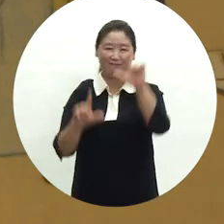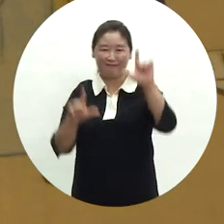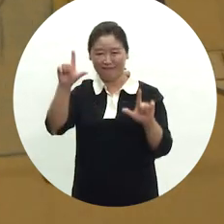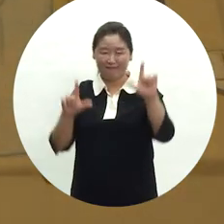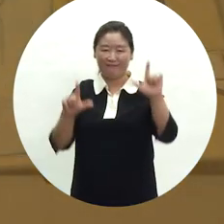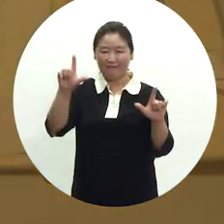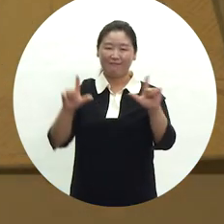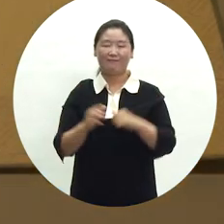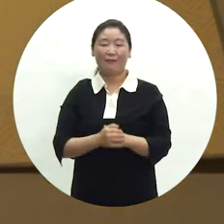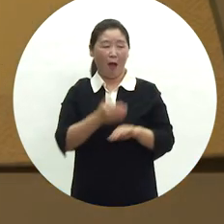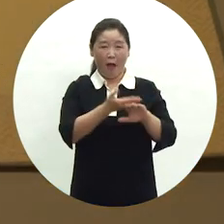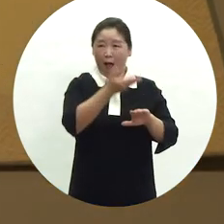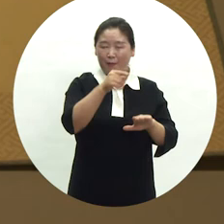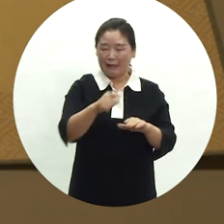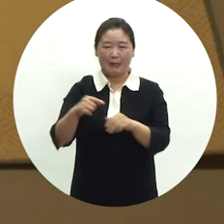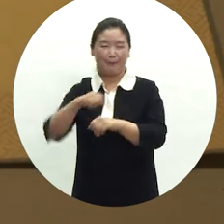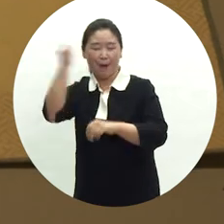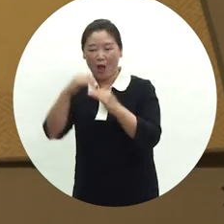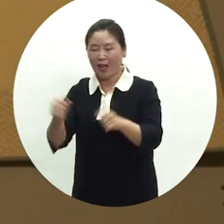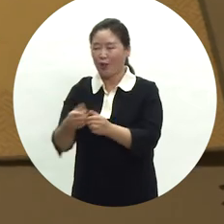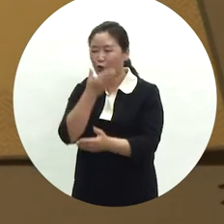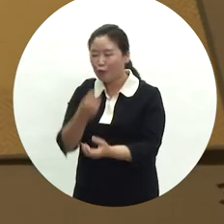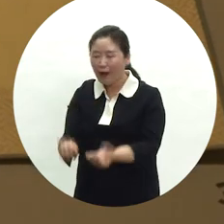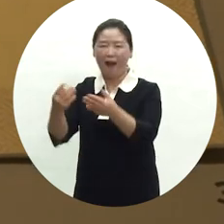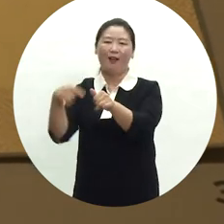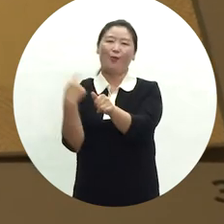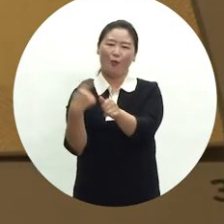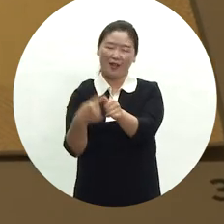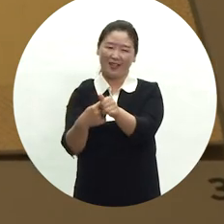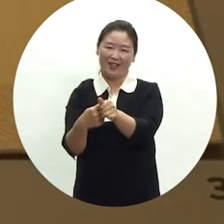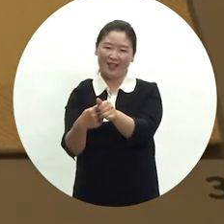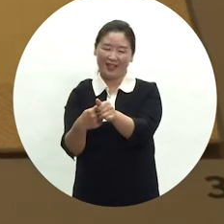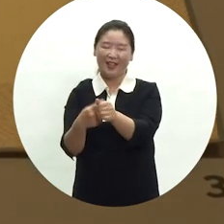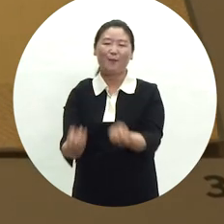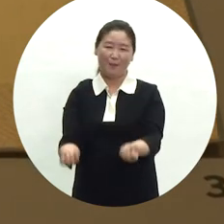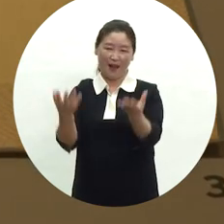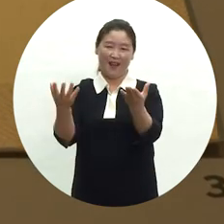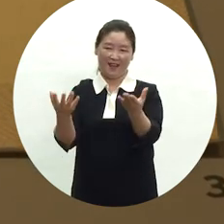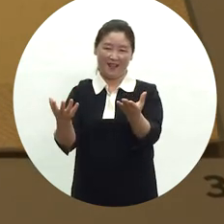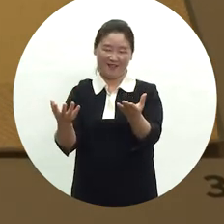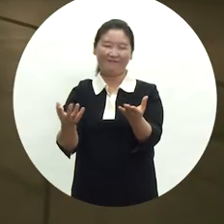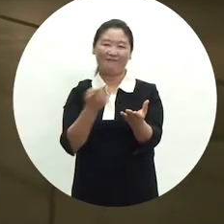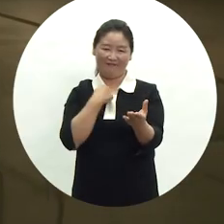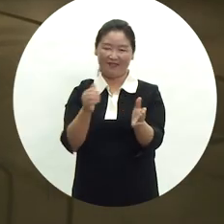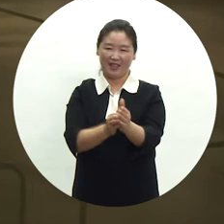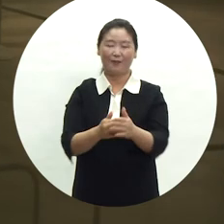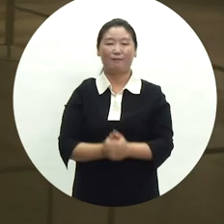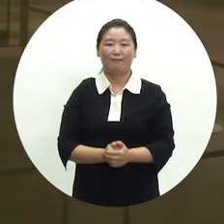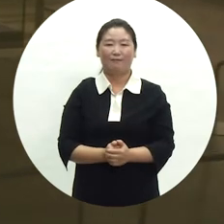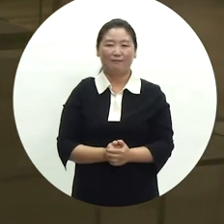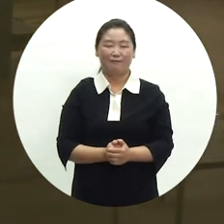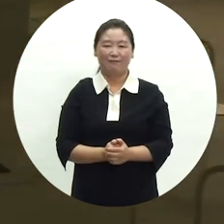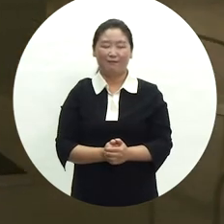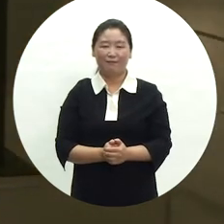그림인데요. 선배들이 급제자를 축하하며 놀리는 과거의 신고식을 엿볼 수 있습니다. 종이품